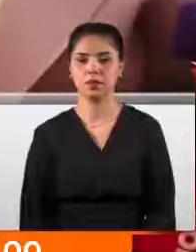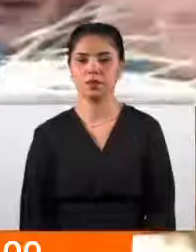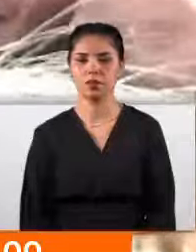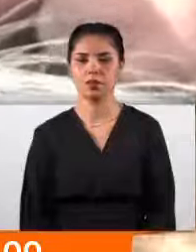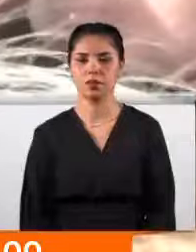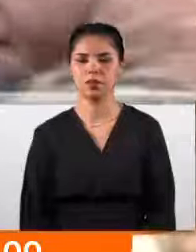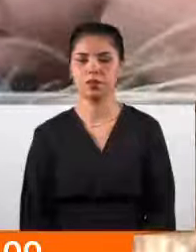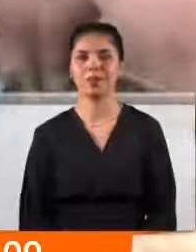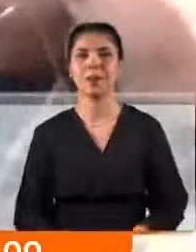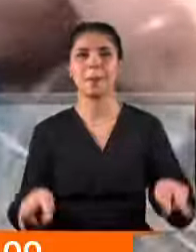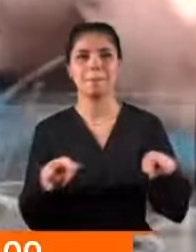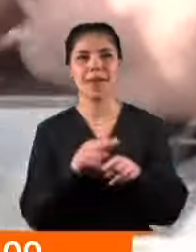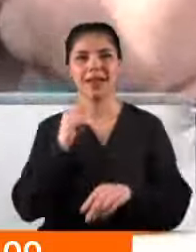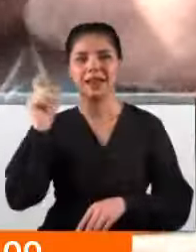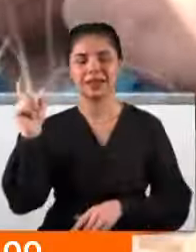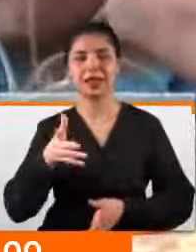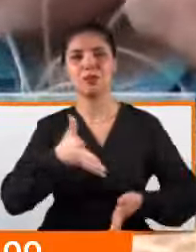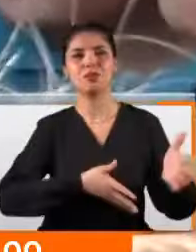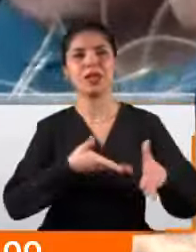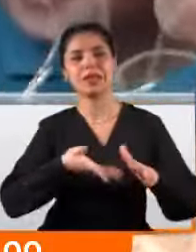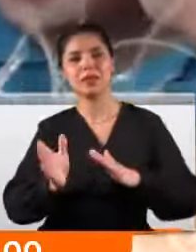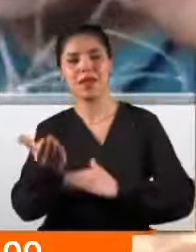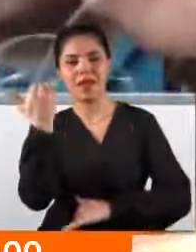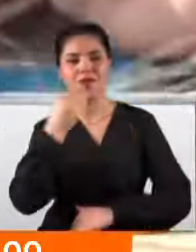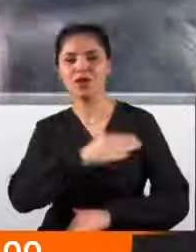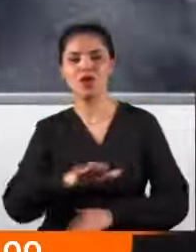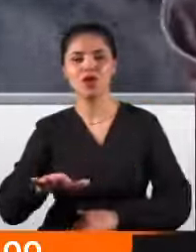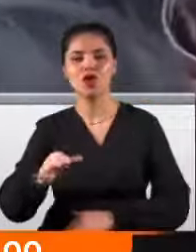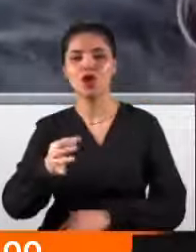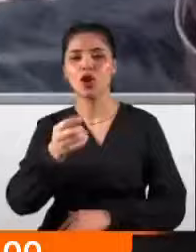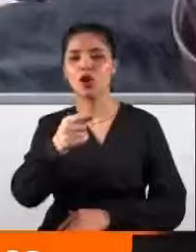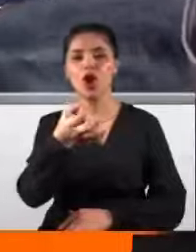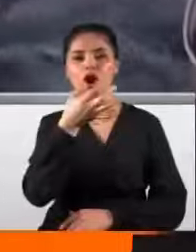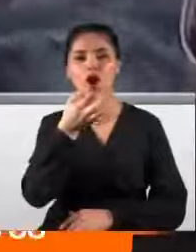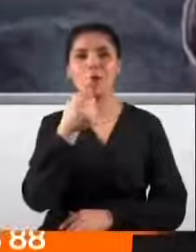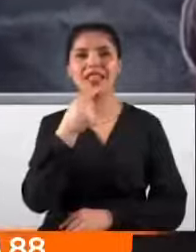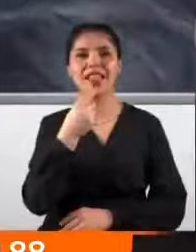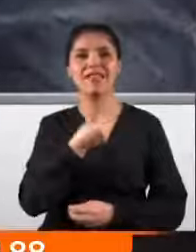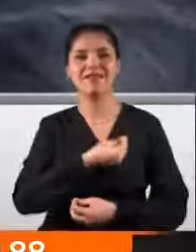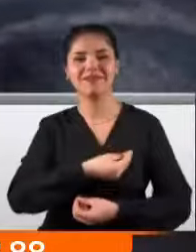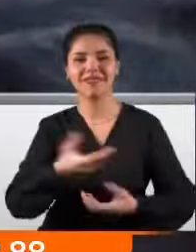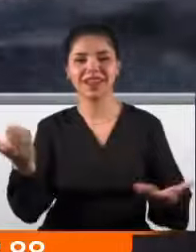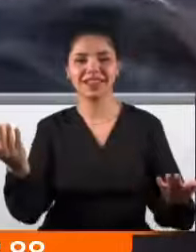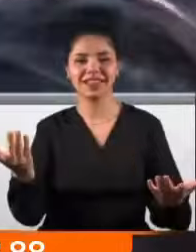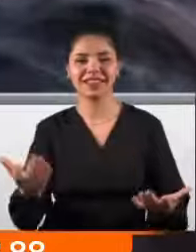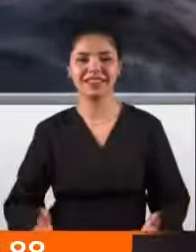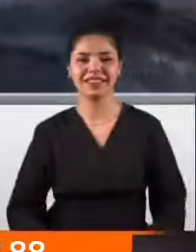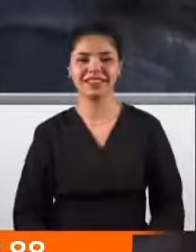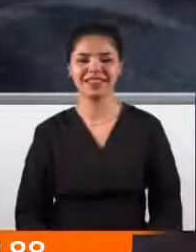hırsızdır. Akşener pazardan ayrılmadan önce çocuklara lokma dağıttı. Ama İYİ Parti de kraliçe.